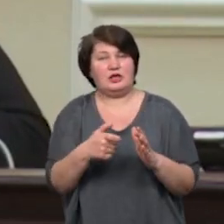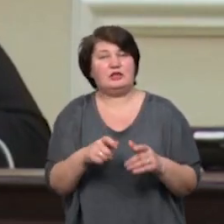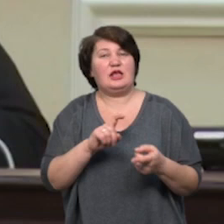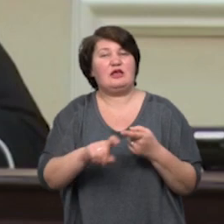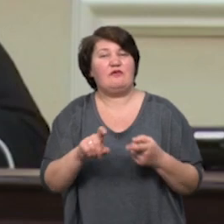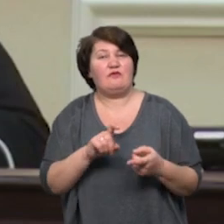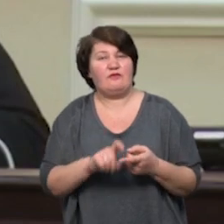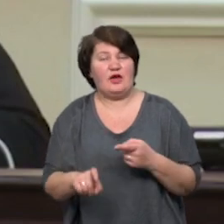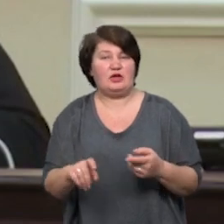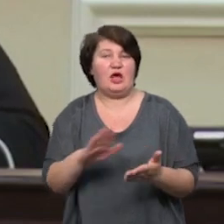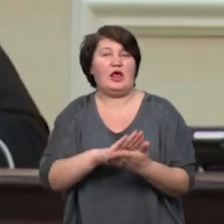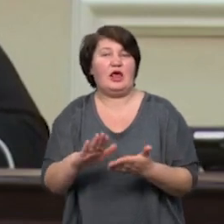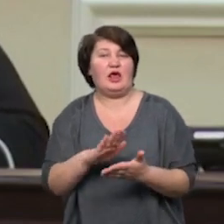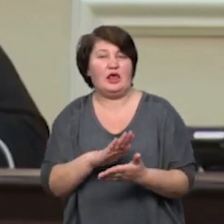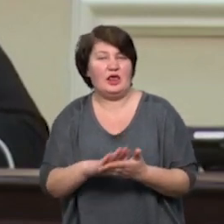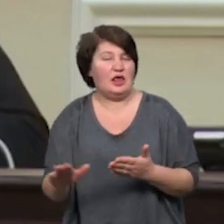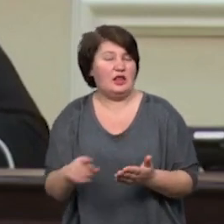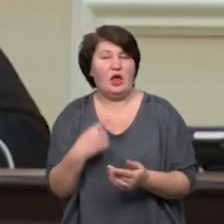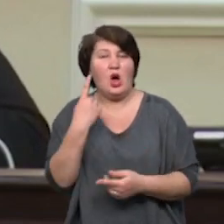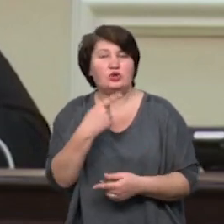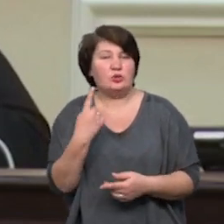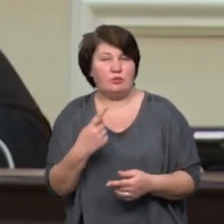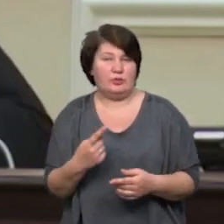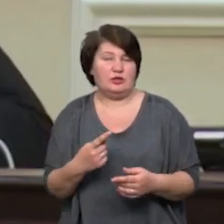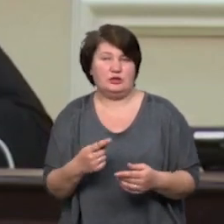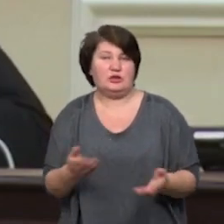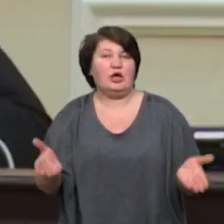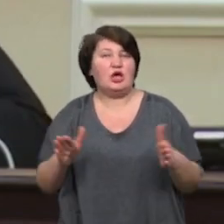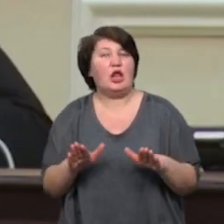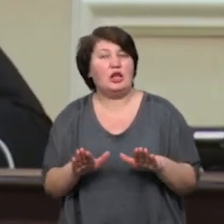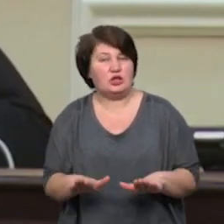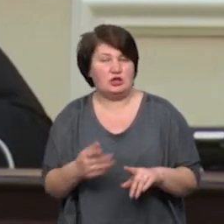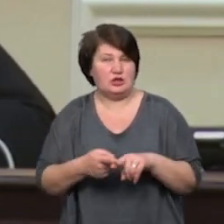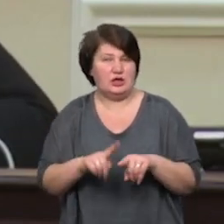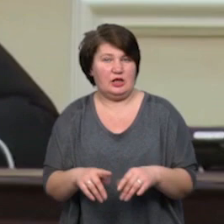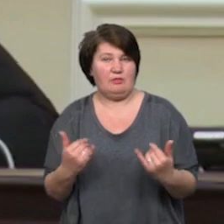гігієна особиста нікуди не дінуться. Відтепер це норма.